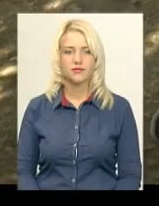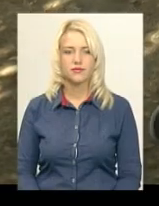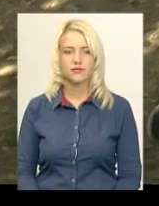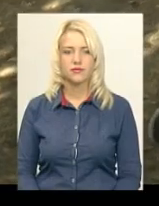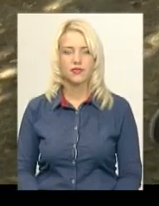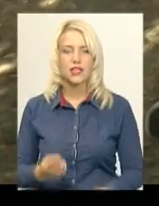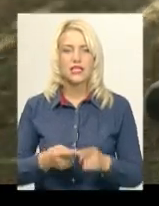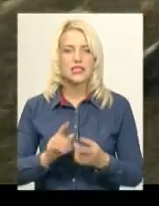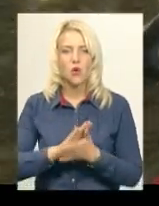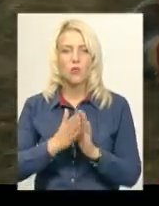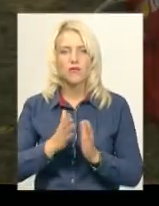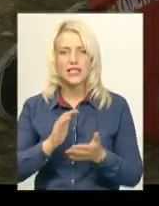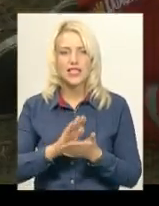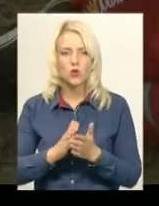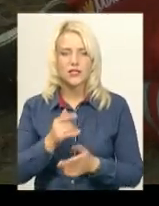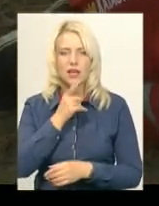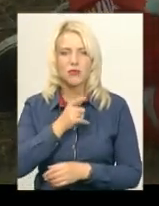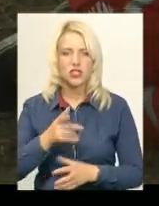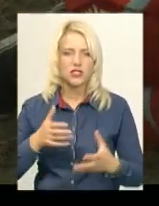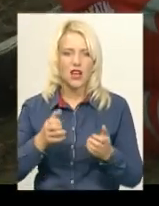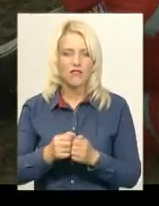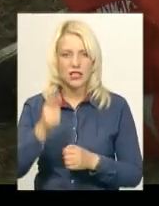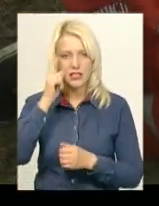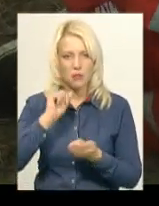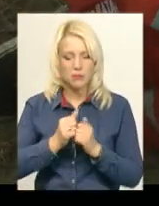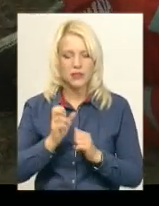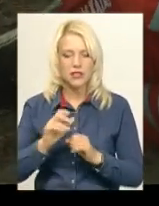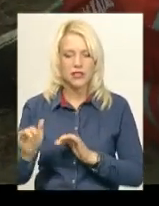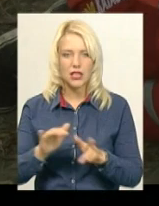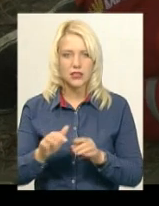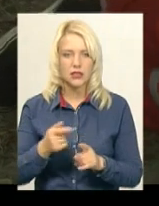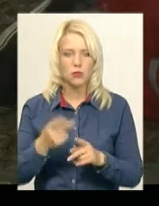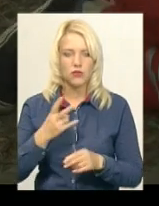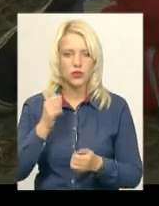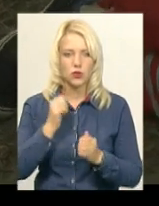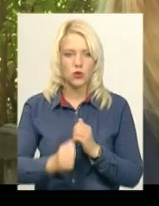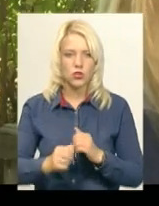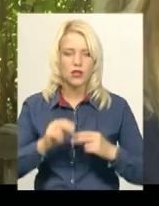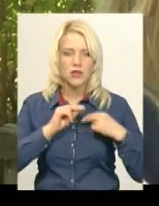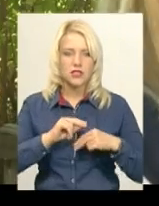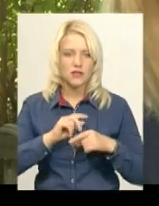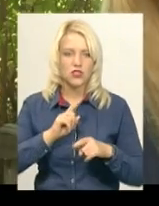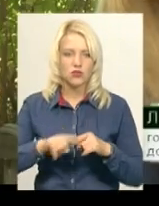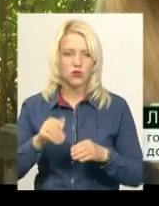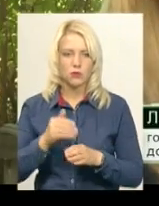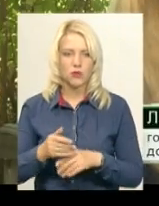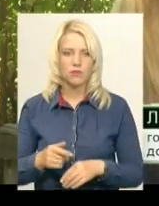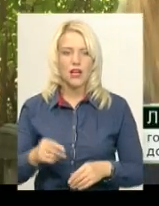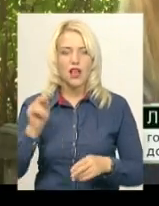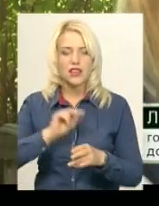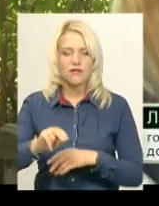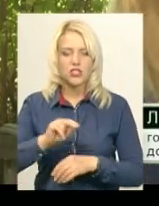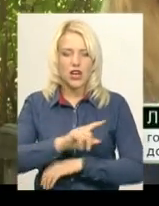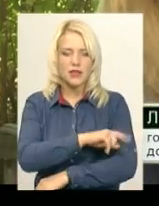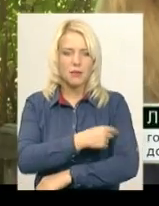Це умовна ситуація під час аварії. Запам'ятати алгоритм дій має кожен працівник швидкої. Навчання медика просто